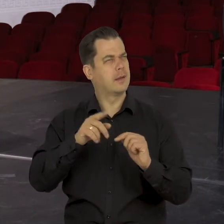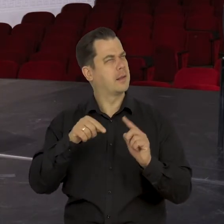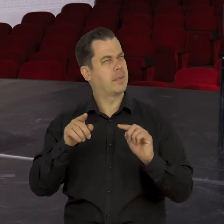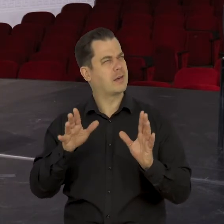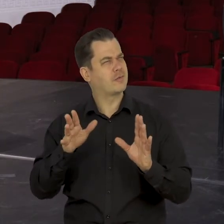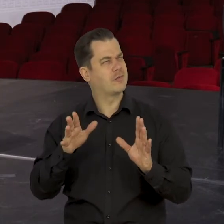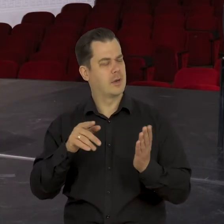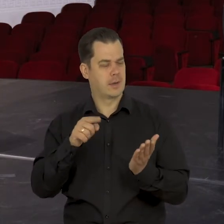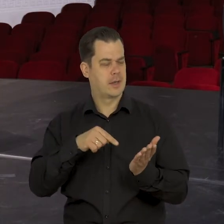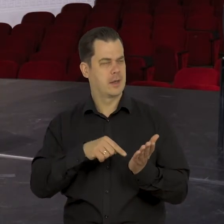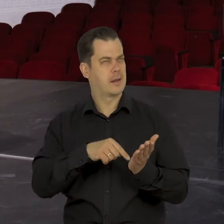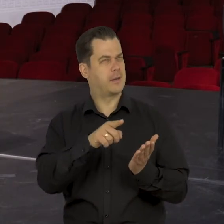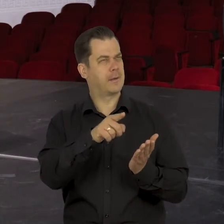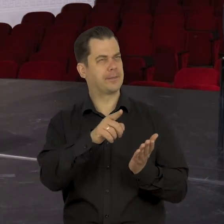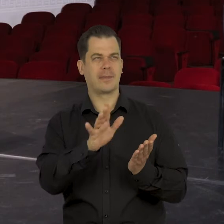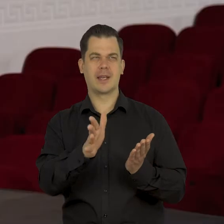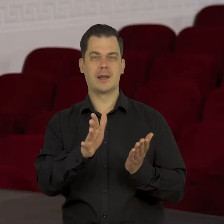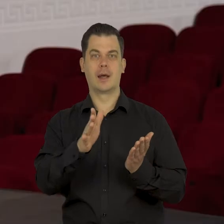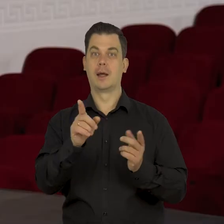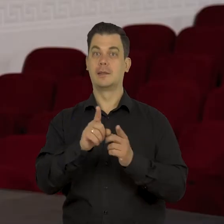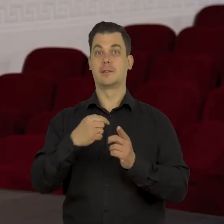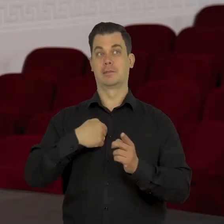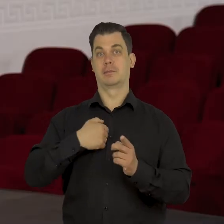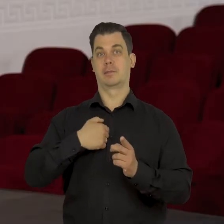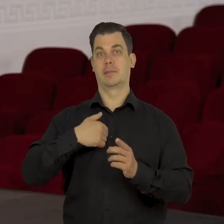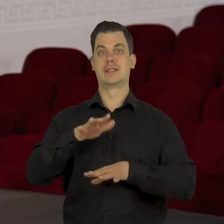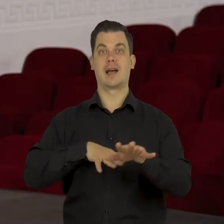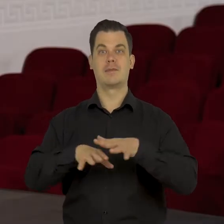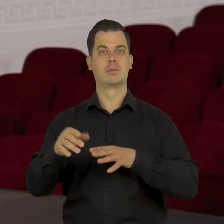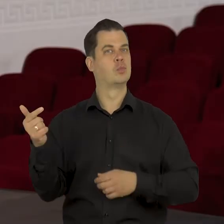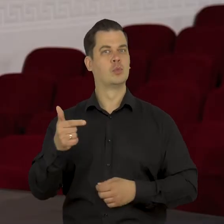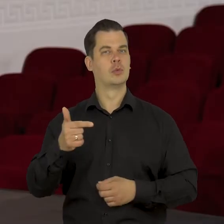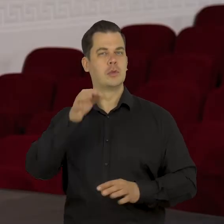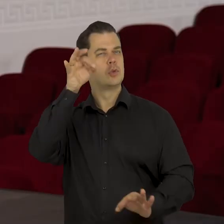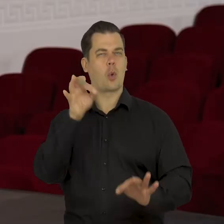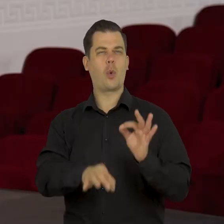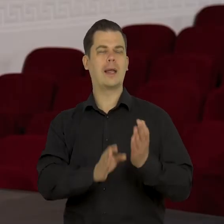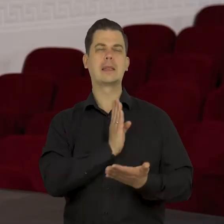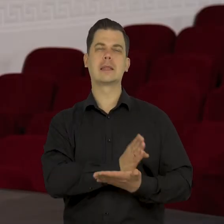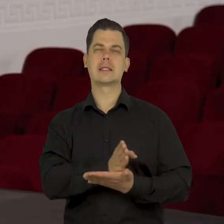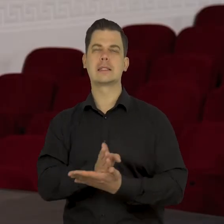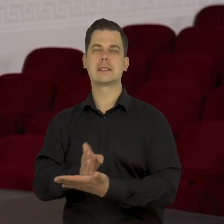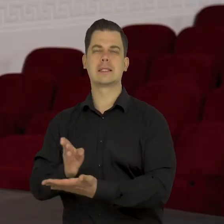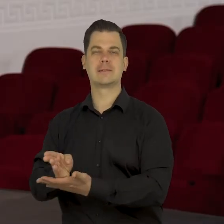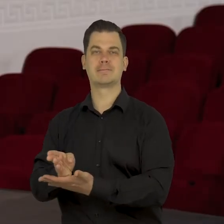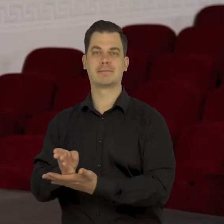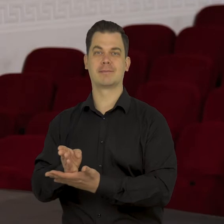ale też sama mam właśnie taka specyfika z tego zawodu, że muszę być niesamowicie dokładna,